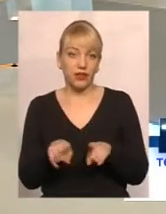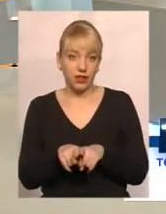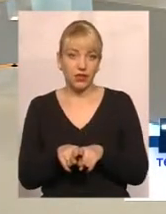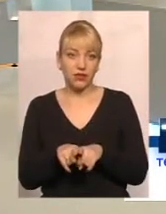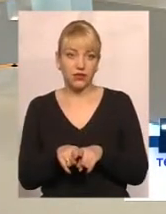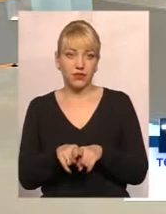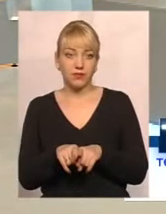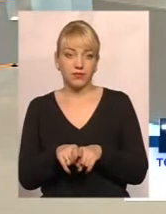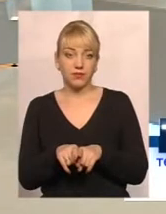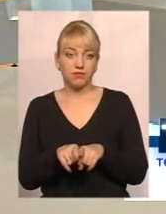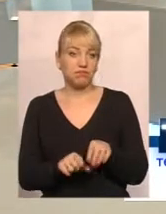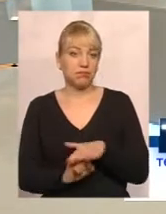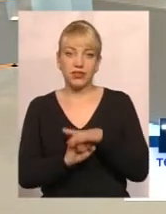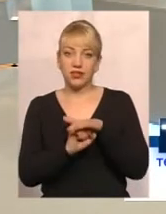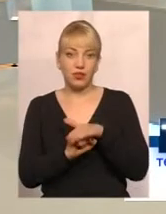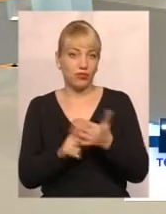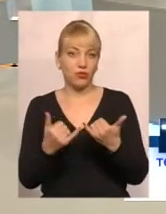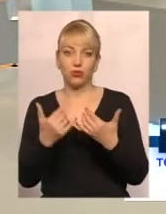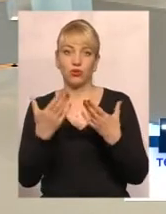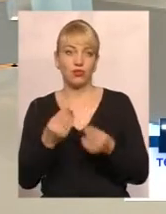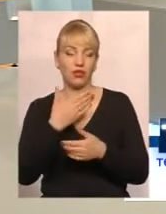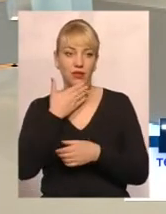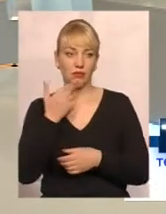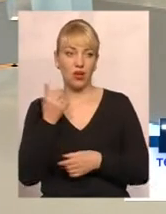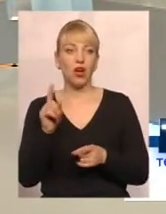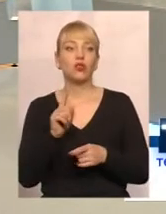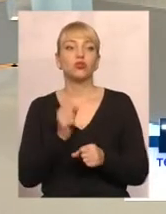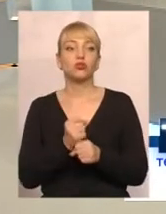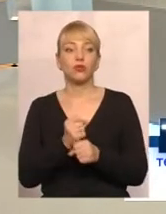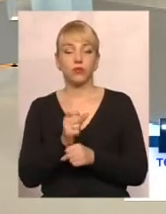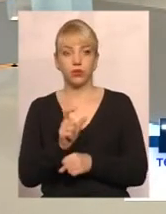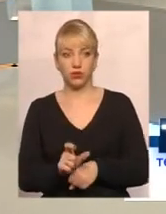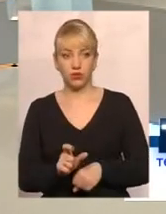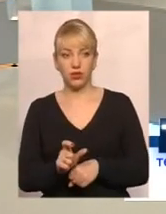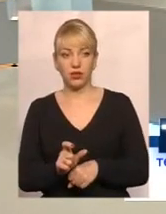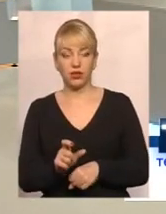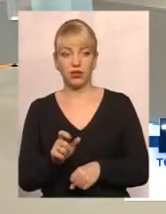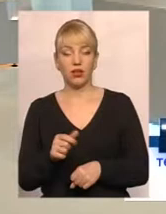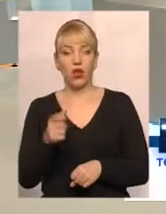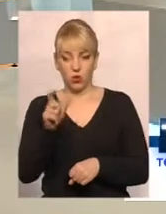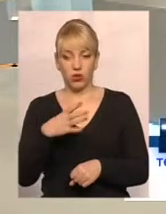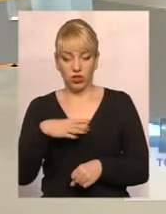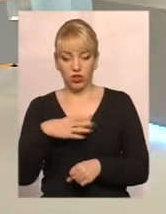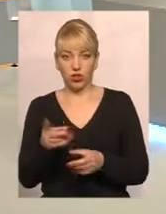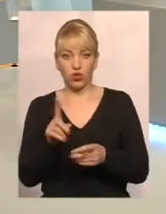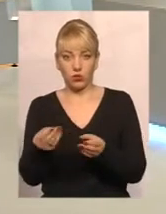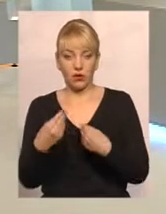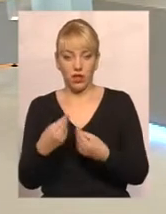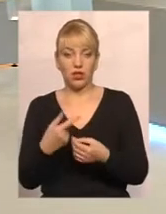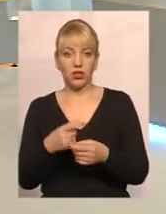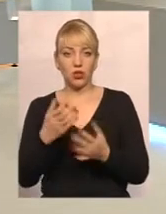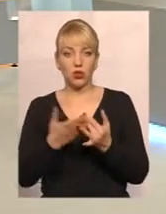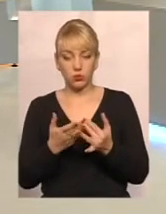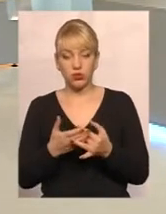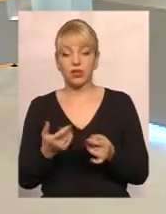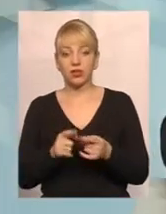проривих підстав на сьогоднішній день немає. Що робити людині? Я так розумію, людина чекає призначення результату? Це